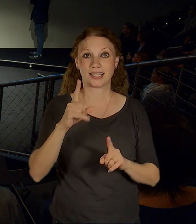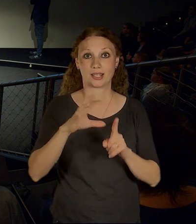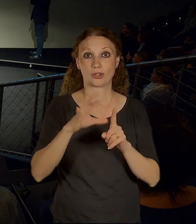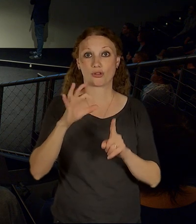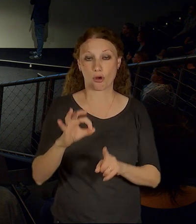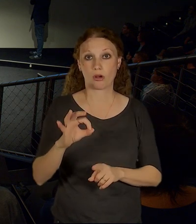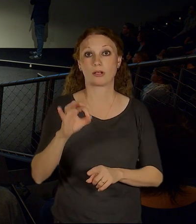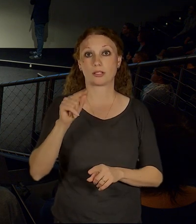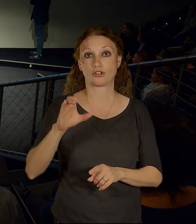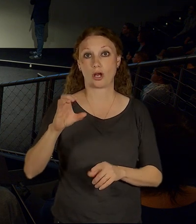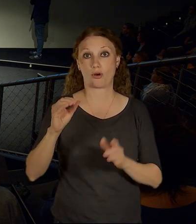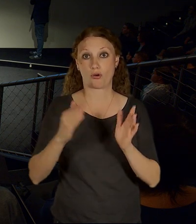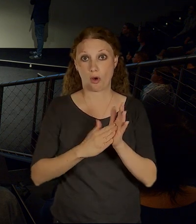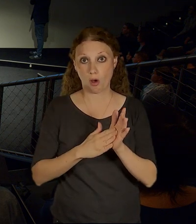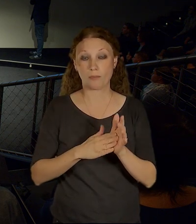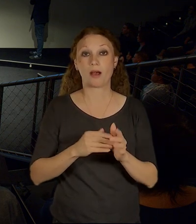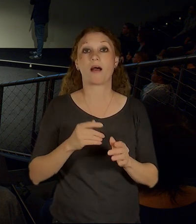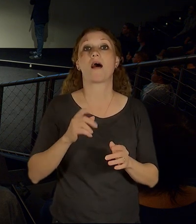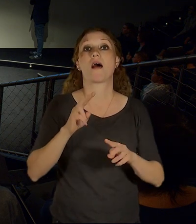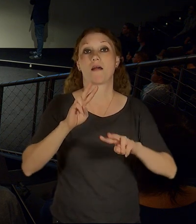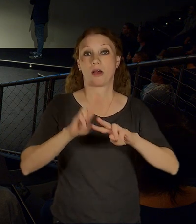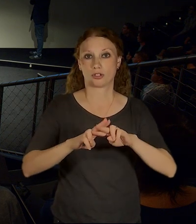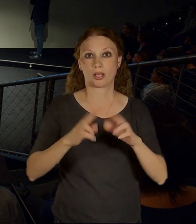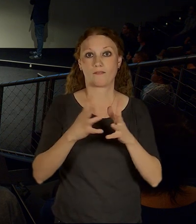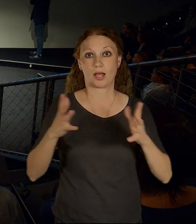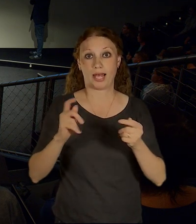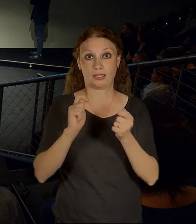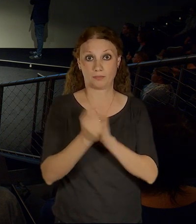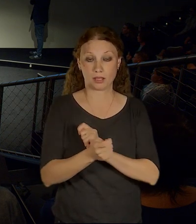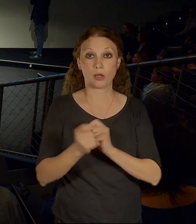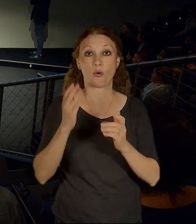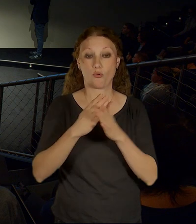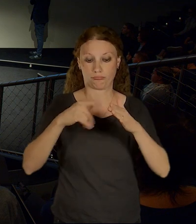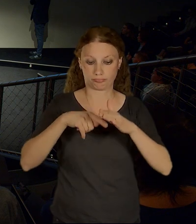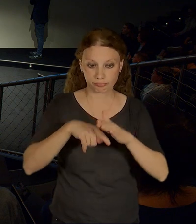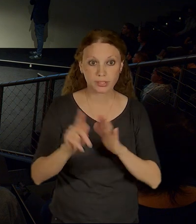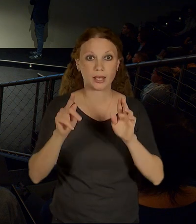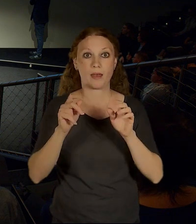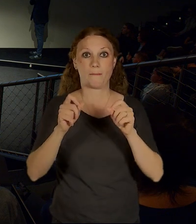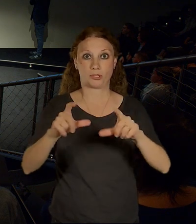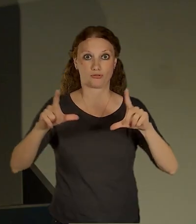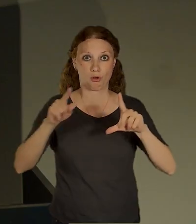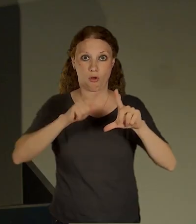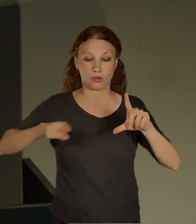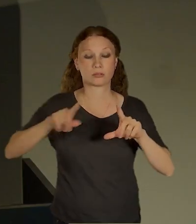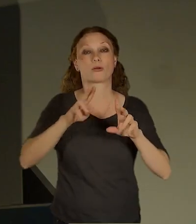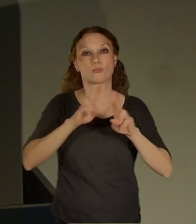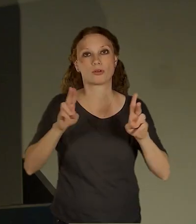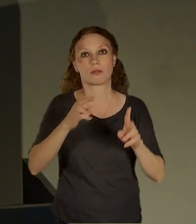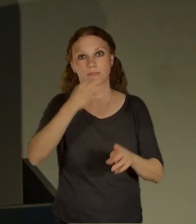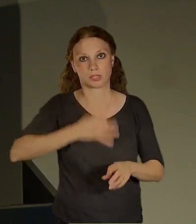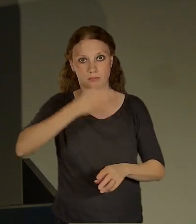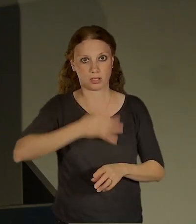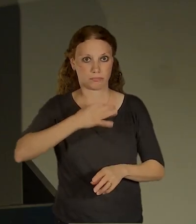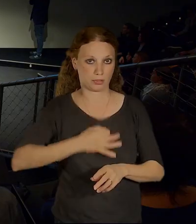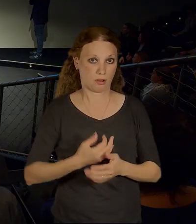velké změny a dostanete se do takové místnosti, kde můžete pokládat dotazy. Takže i pokud nás sledujete nadálku, využijte toho. Vy tady v